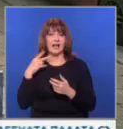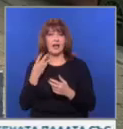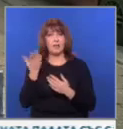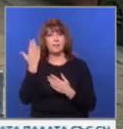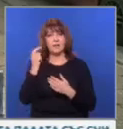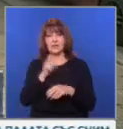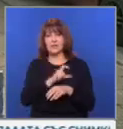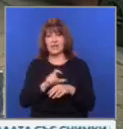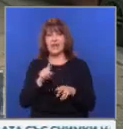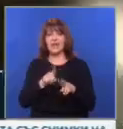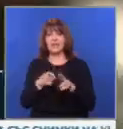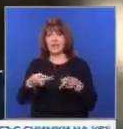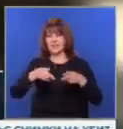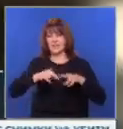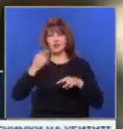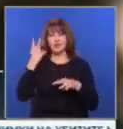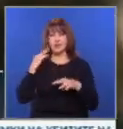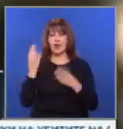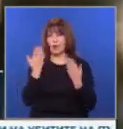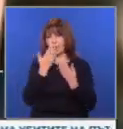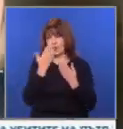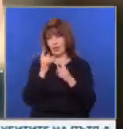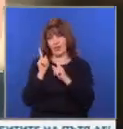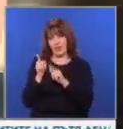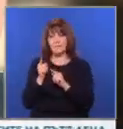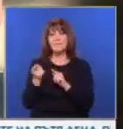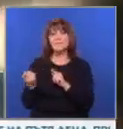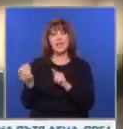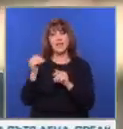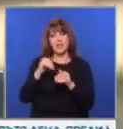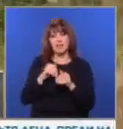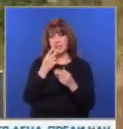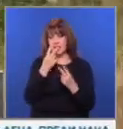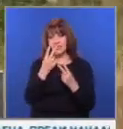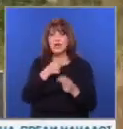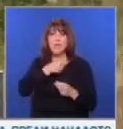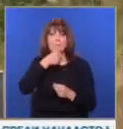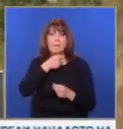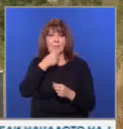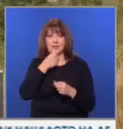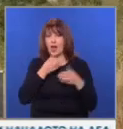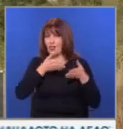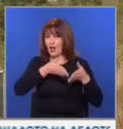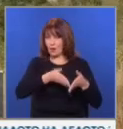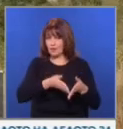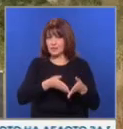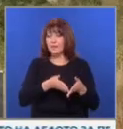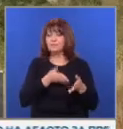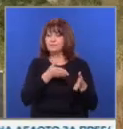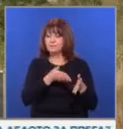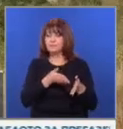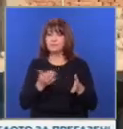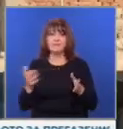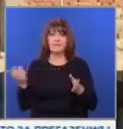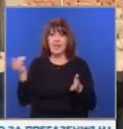Миналата седмица Ивана се прибира от Англия, където учи и живее. Идва си, за да се види с баба си. Докато и гостува в дума на възрастната жена в